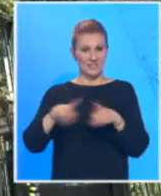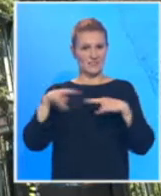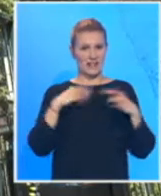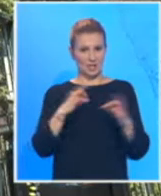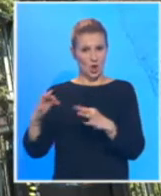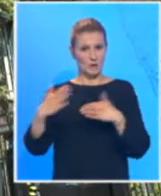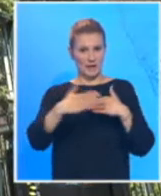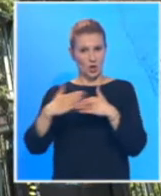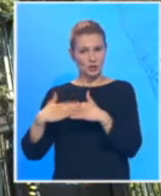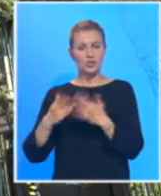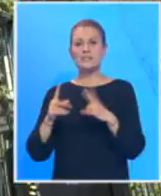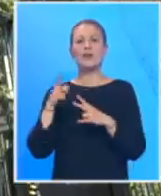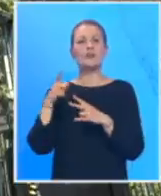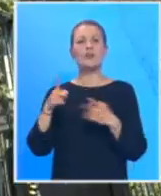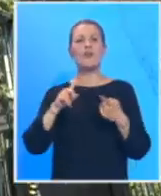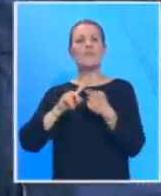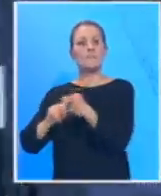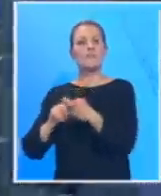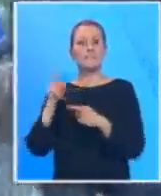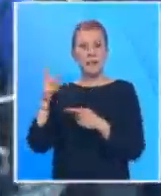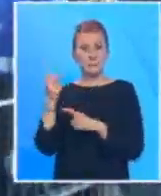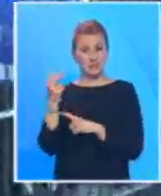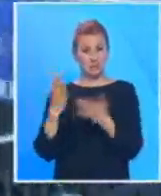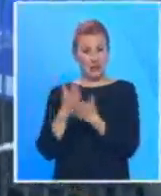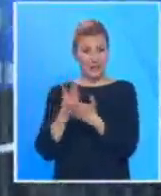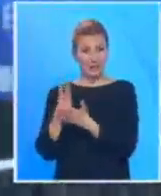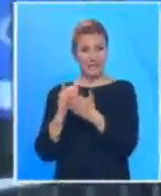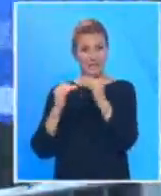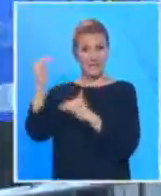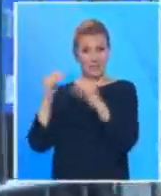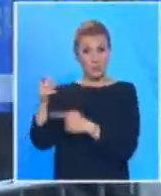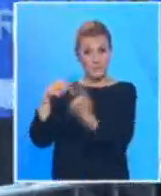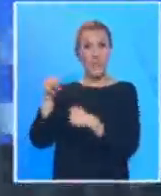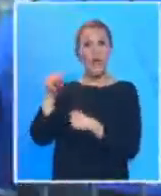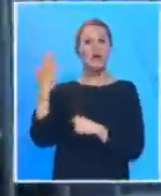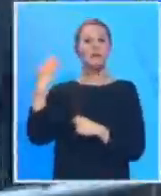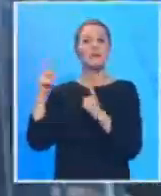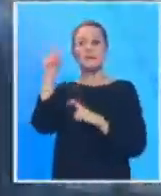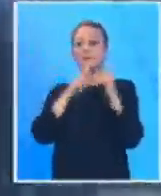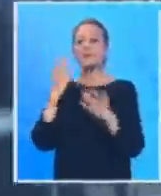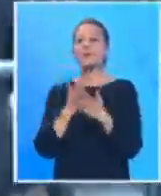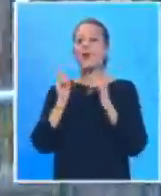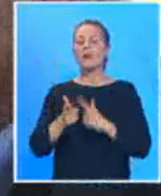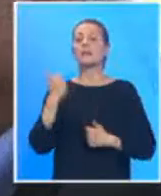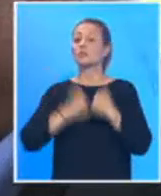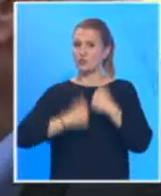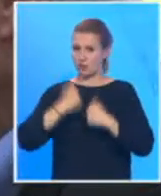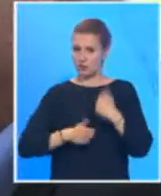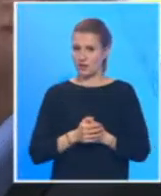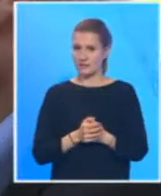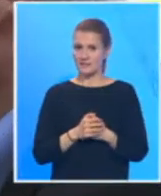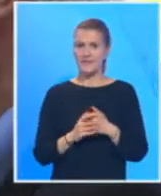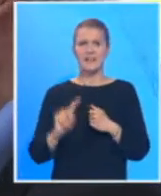najviše funkcije u Prištinskoj administraciji postavljene osobe koje su osuđene ili osumničene da su počinjile ratne zločine. Visoki